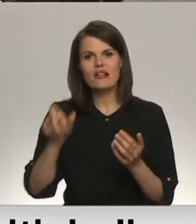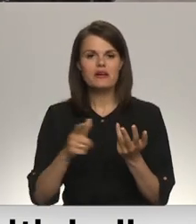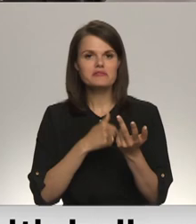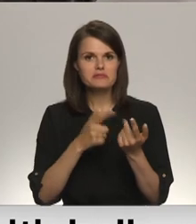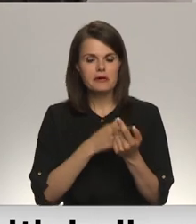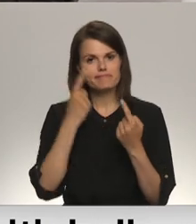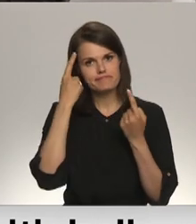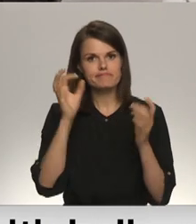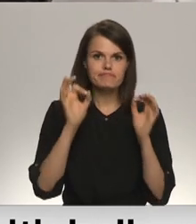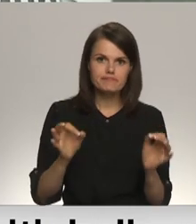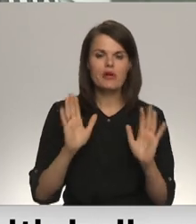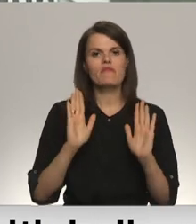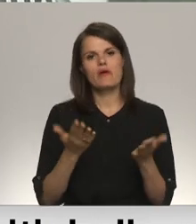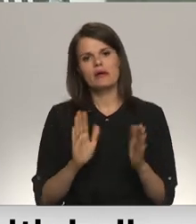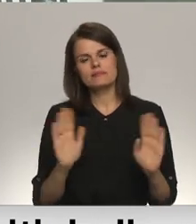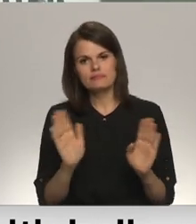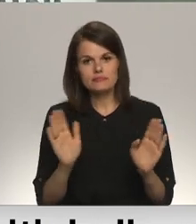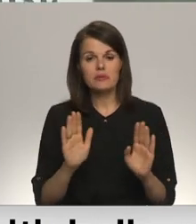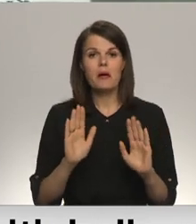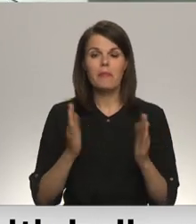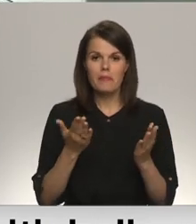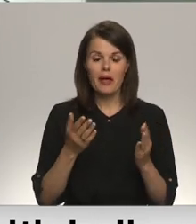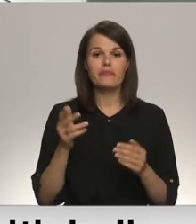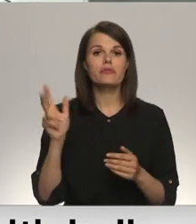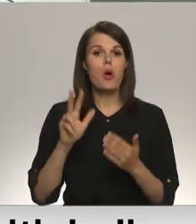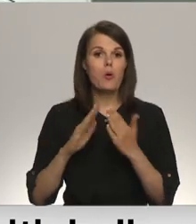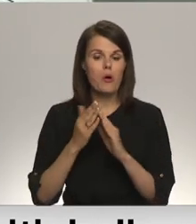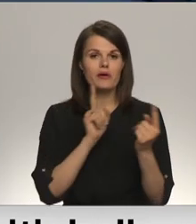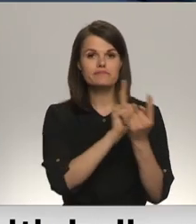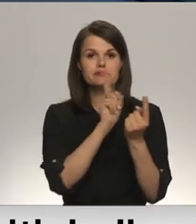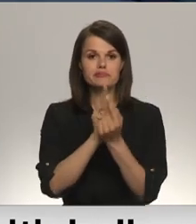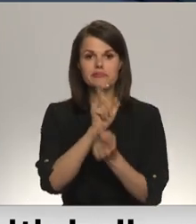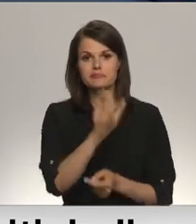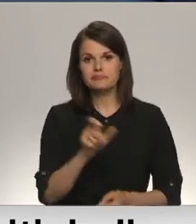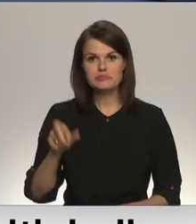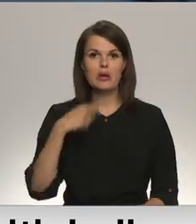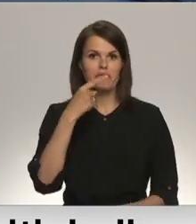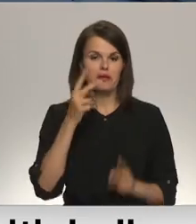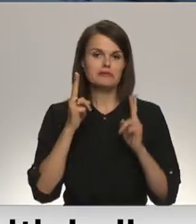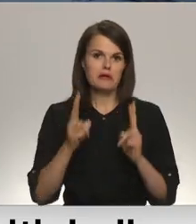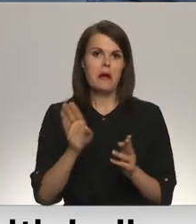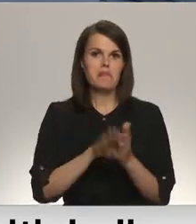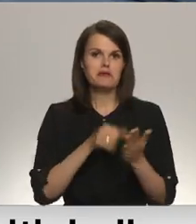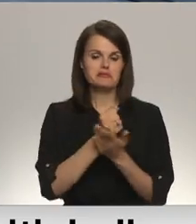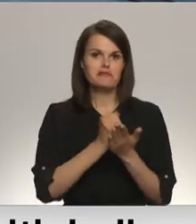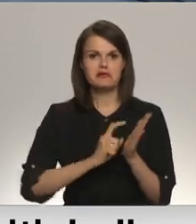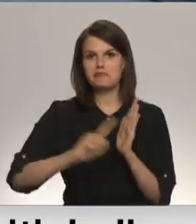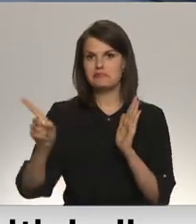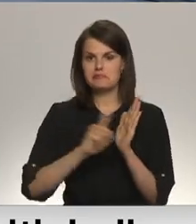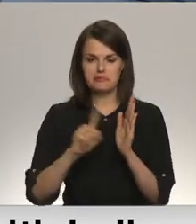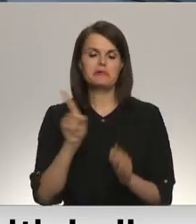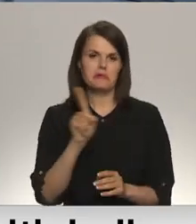neapstibrina, nenoliec. Neraugoties uz riskiem, Daugavpilī satiktie uzskata, ka viņiem šāds bezvīzes režīms ir